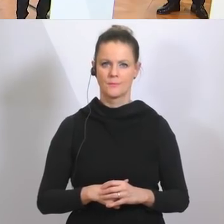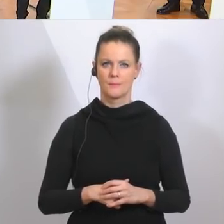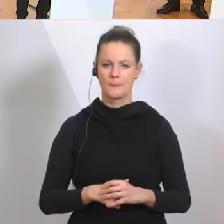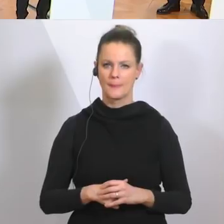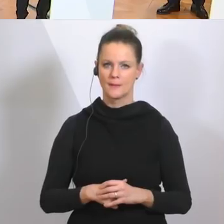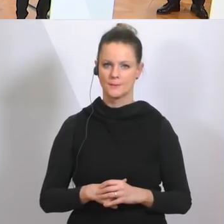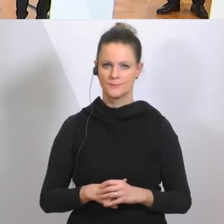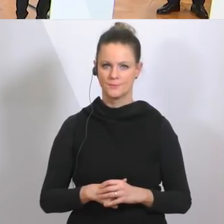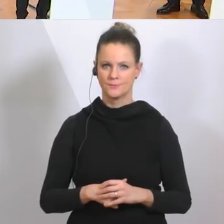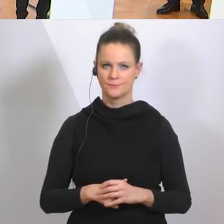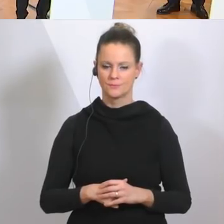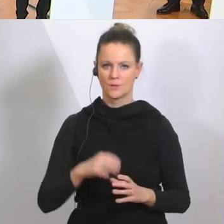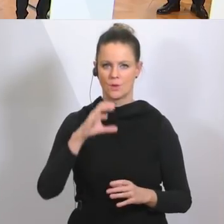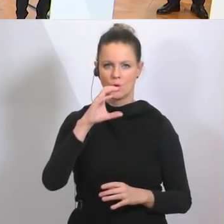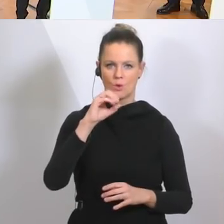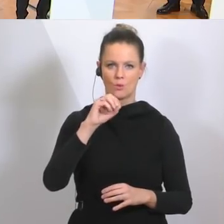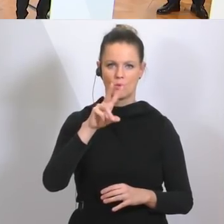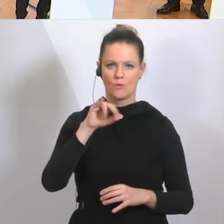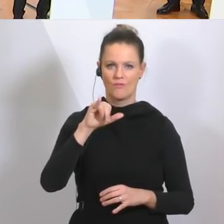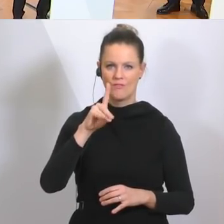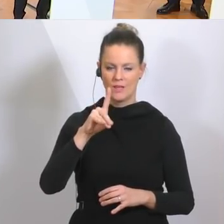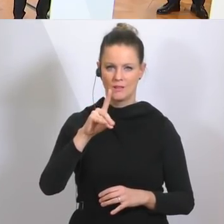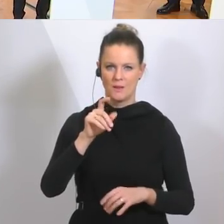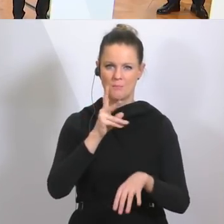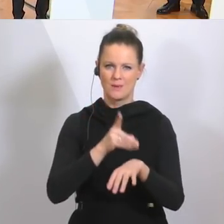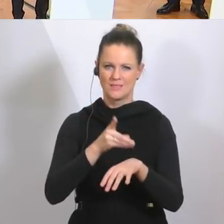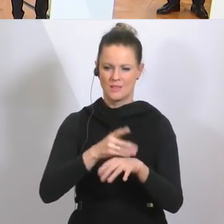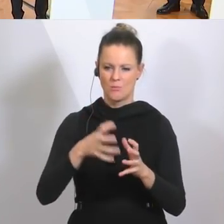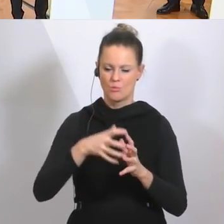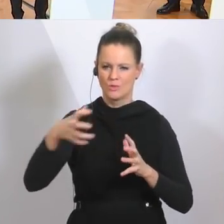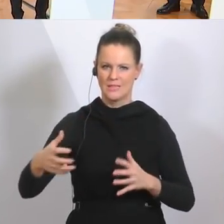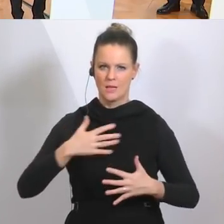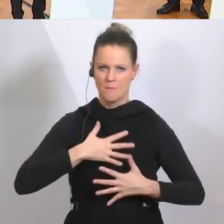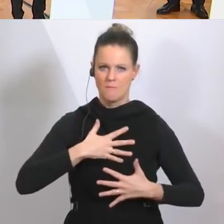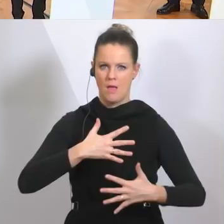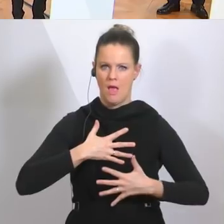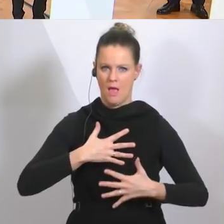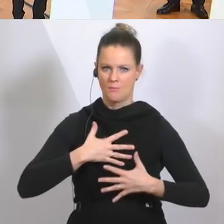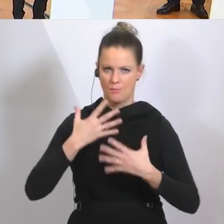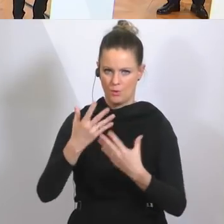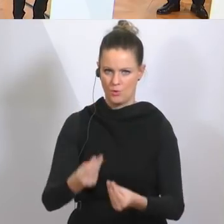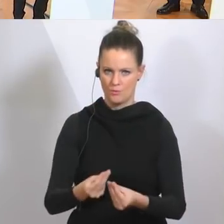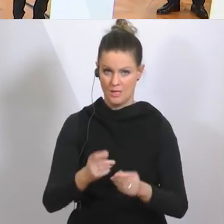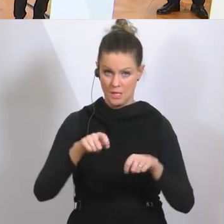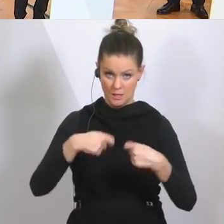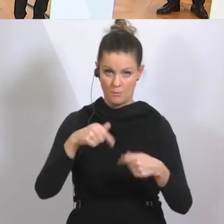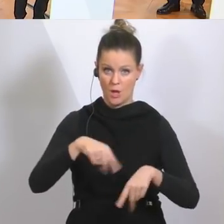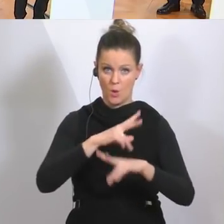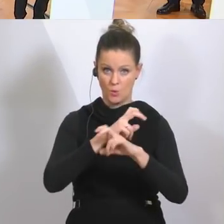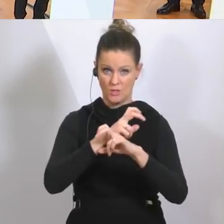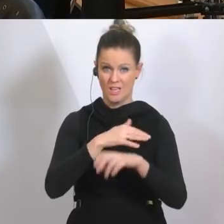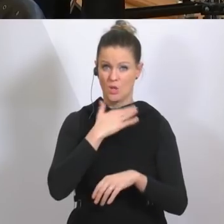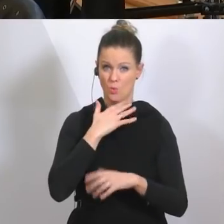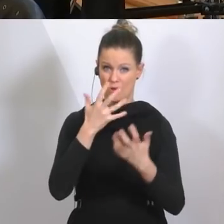Dann, Covid-Patienten müssen ja länger beatmet werden. Gibt es in Österreich ausreichend Atemgeräte für diese